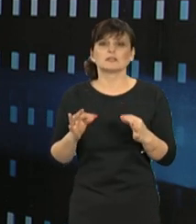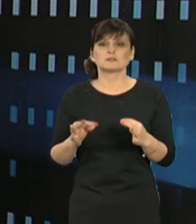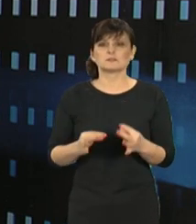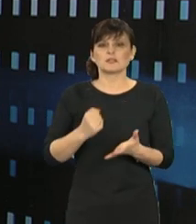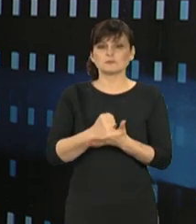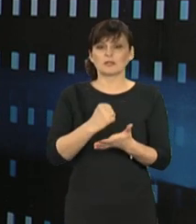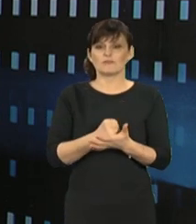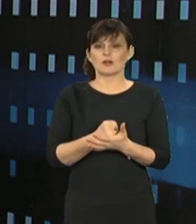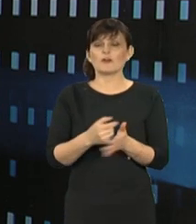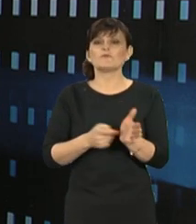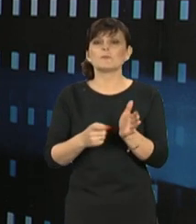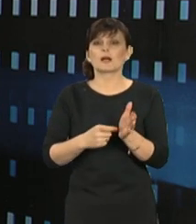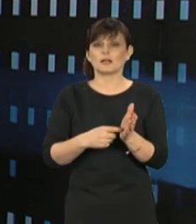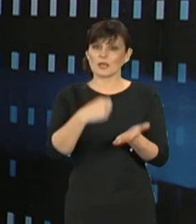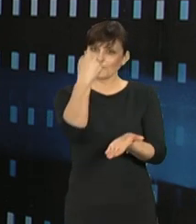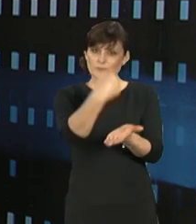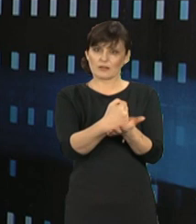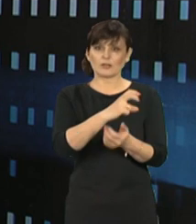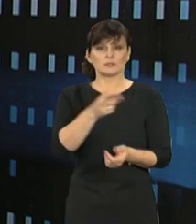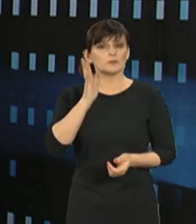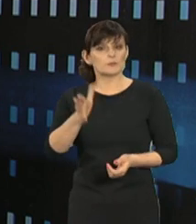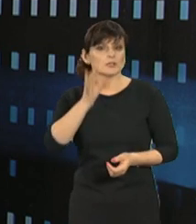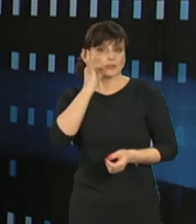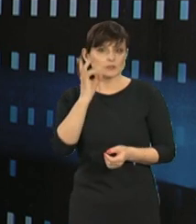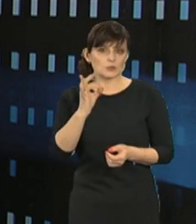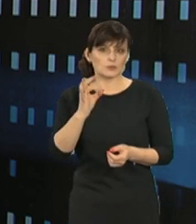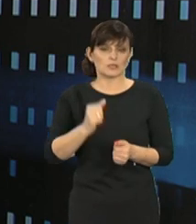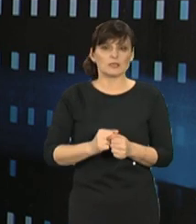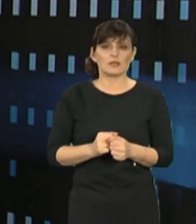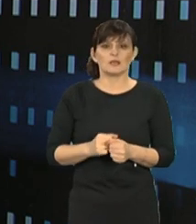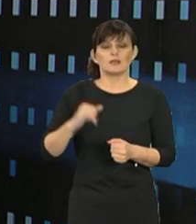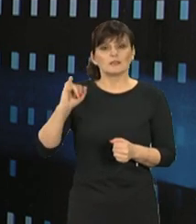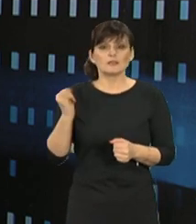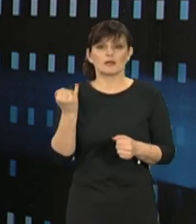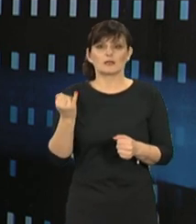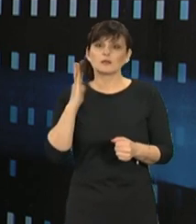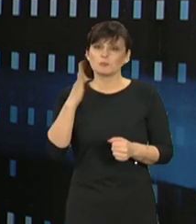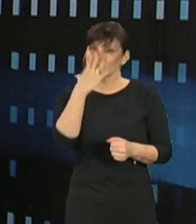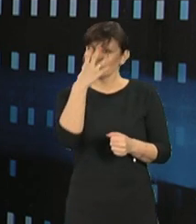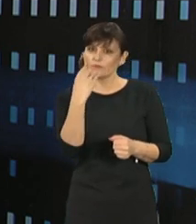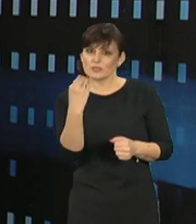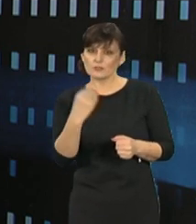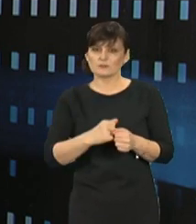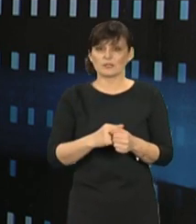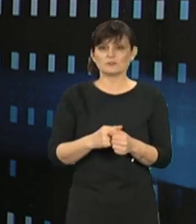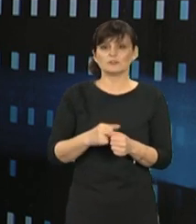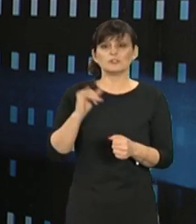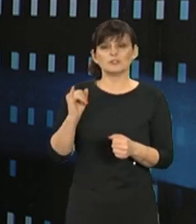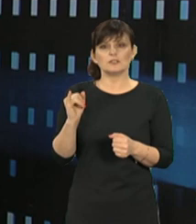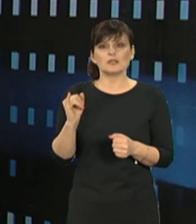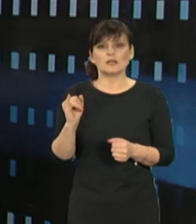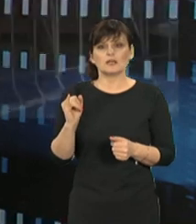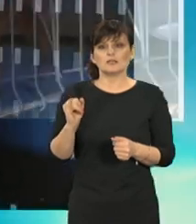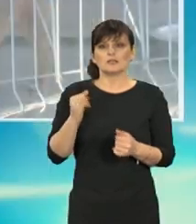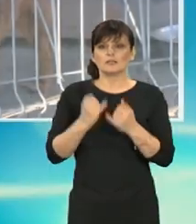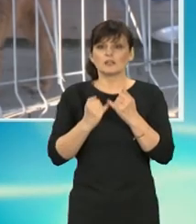teraz egzekwowanie tych praw. Czy będzie to skuteczne? Jak to by wyglądało wszystko formalnie